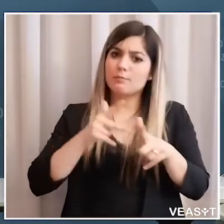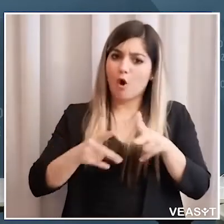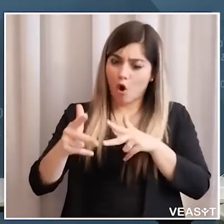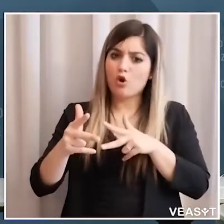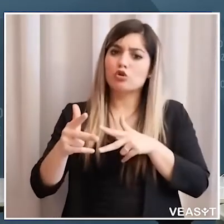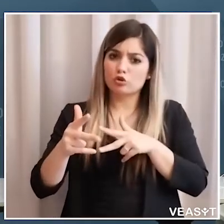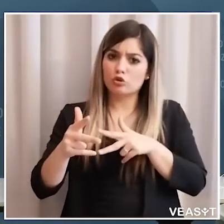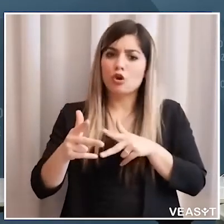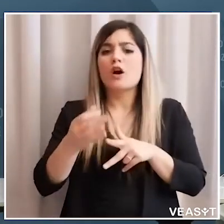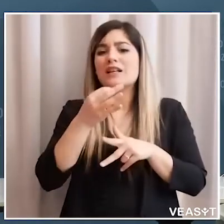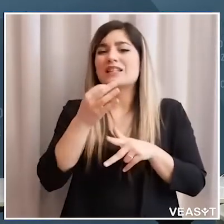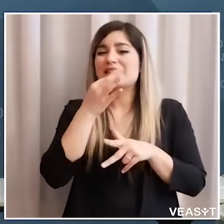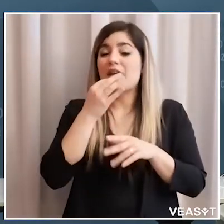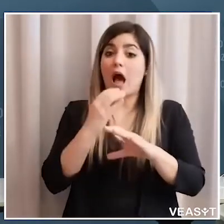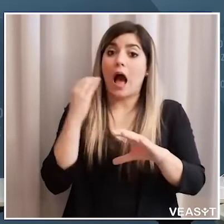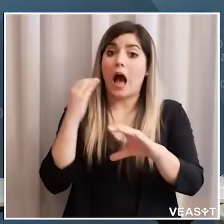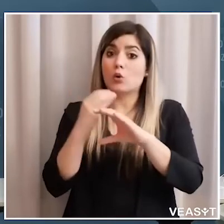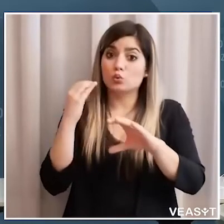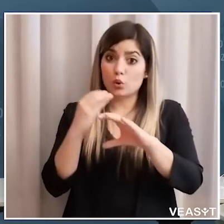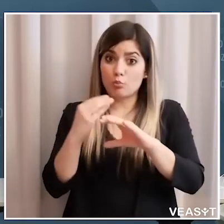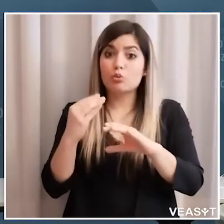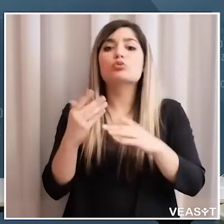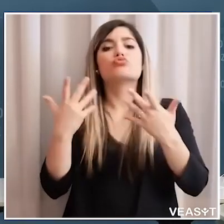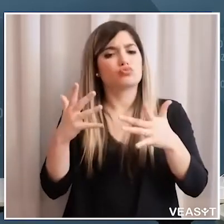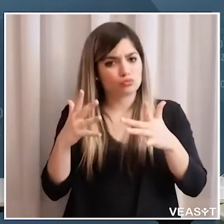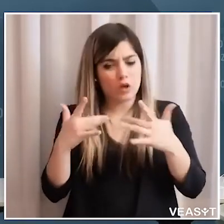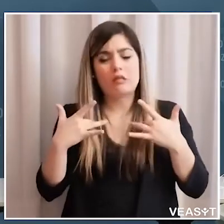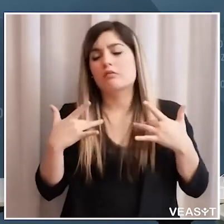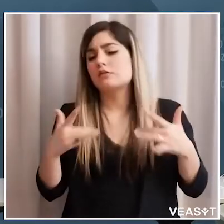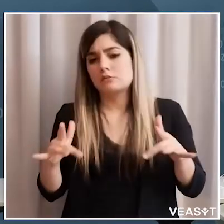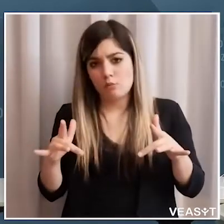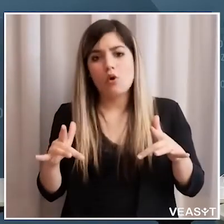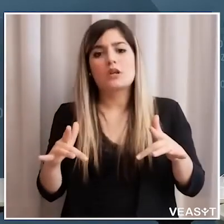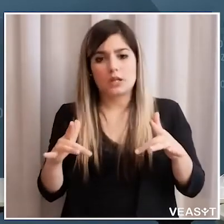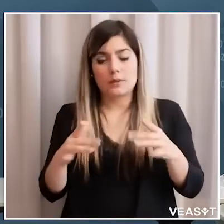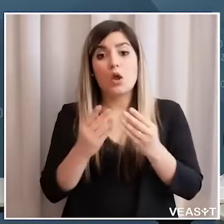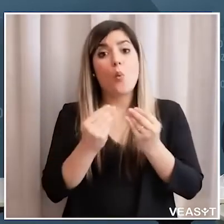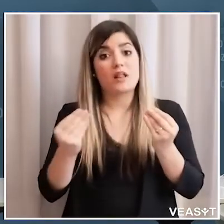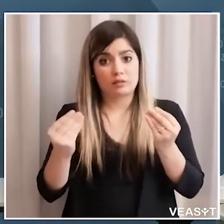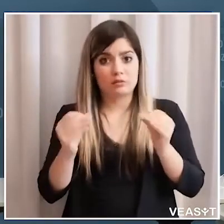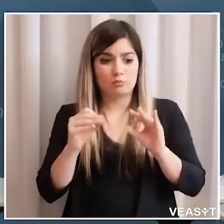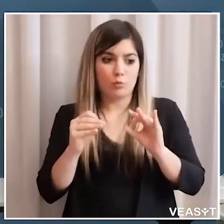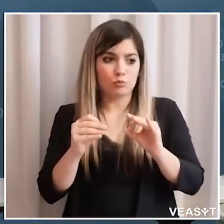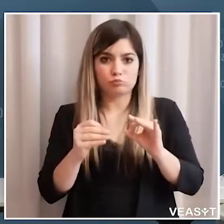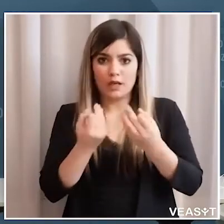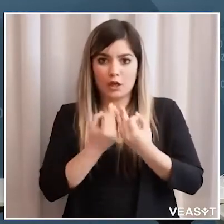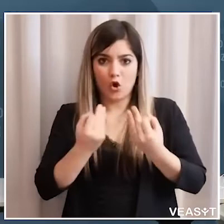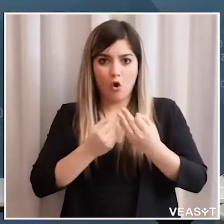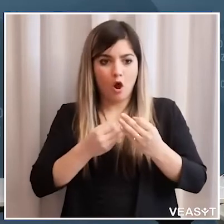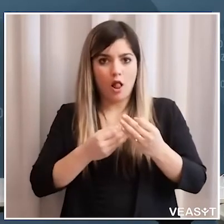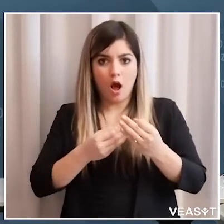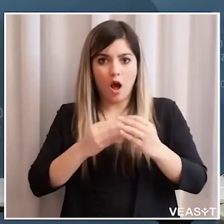trasporti su gomma quindi gli autobus saranno di nuovo a disposizione in quantità regolare